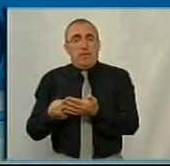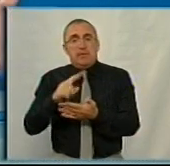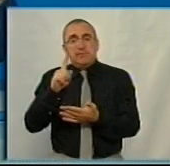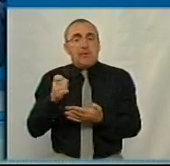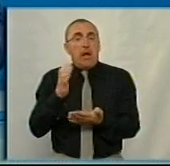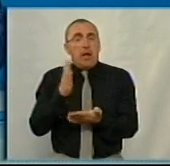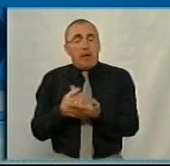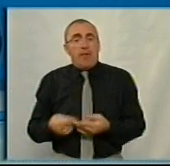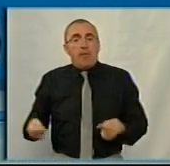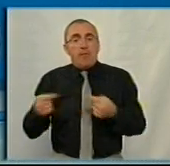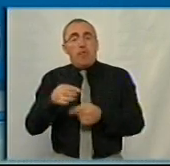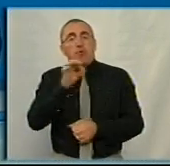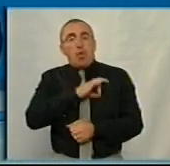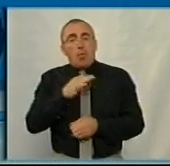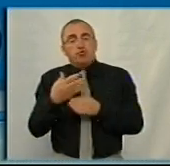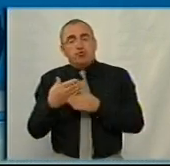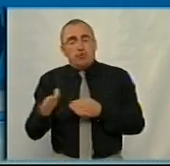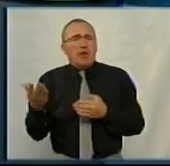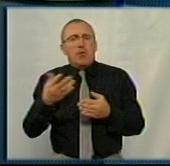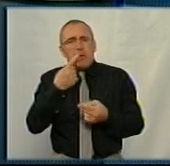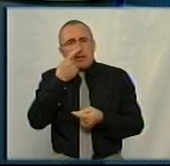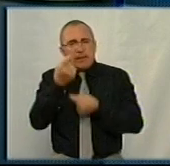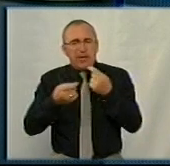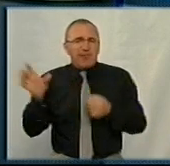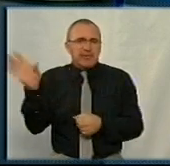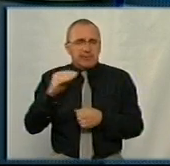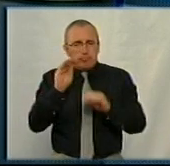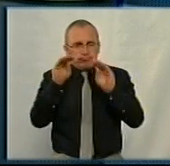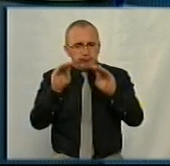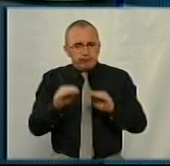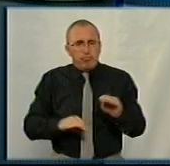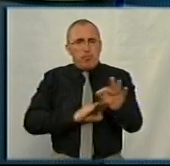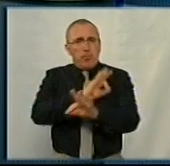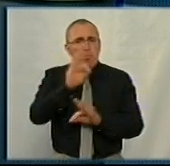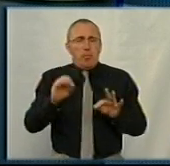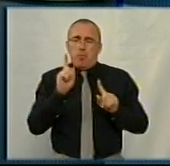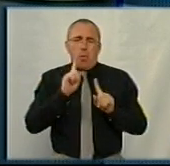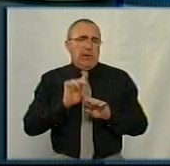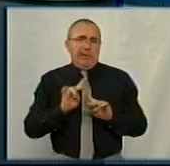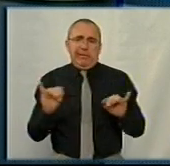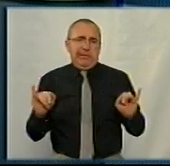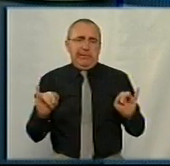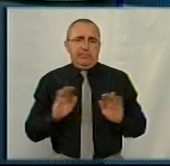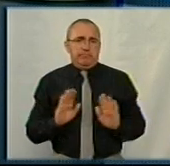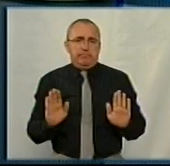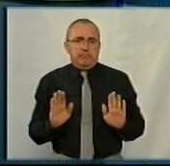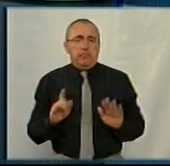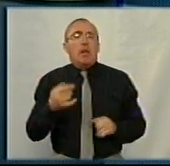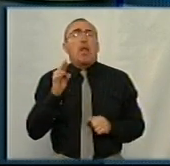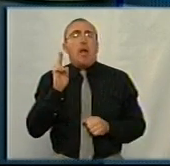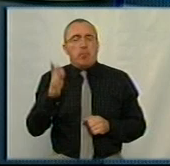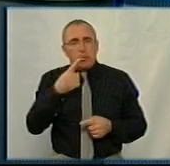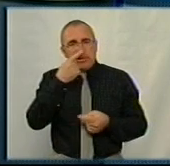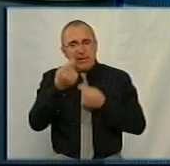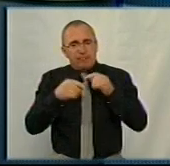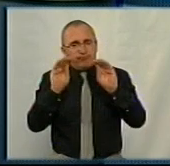наявності відповідної доходної частини. Наскільки детально все це розписано в проєкті програм? Поки що ні. Добре, як буде детально